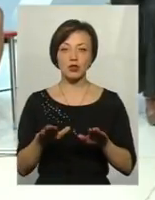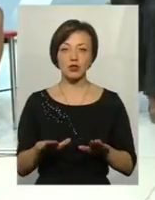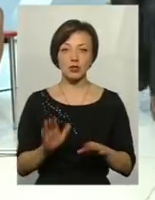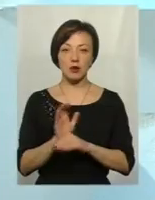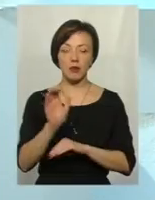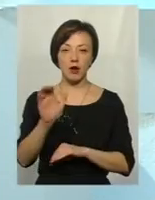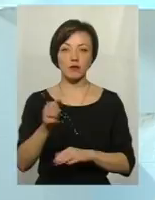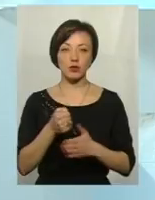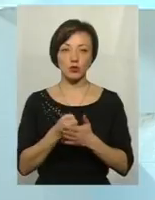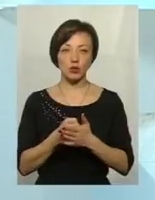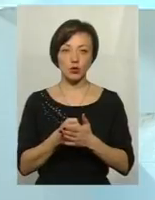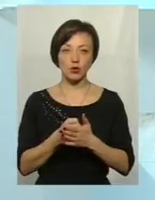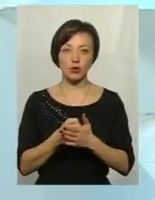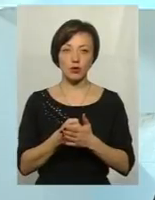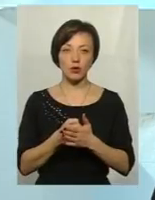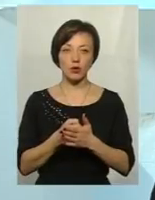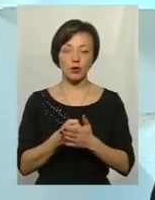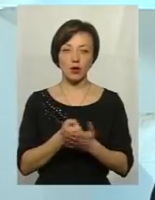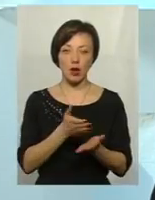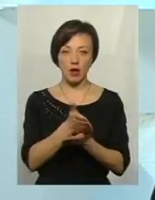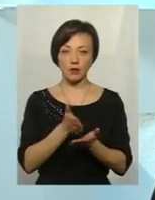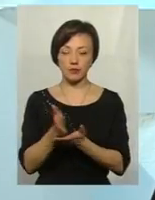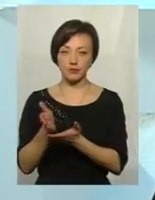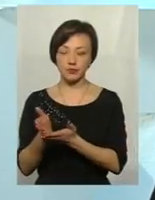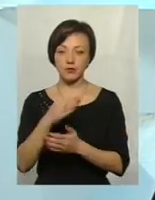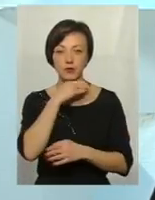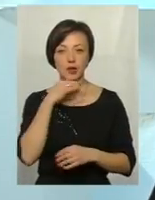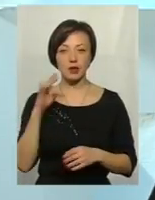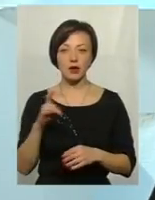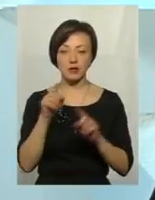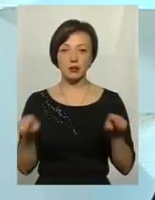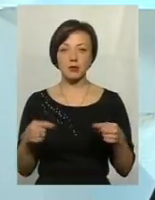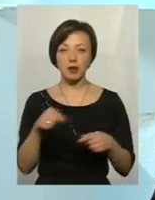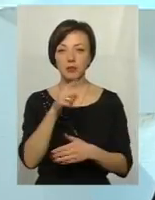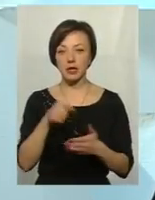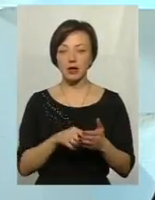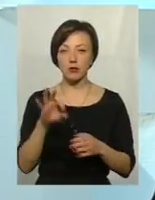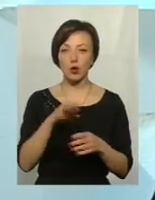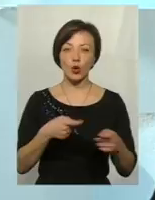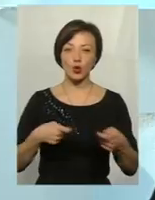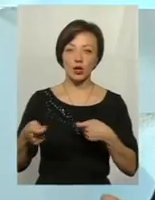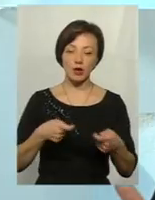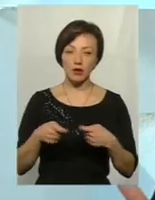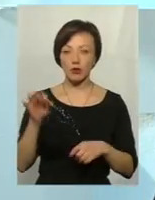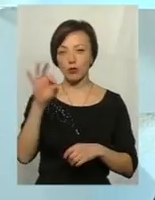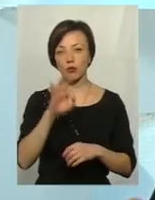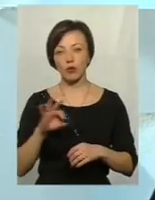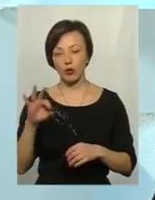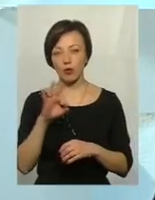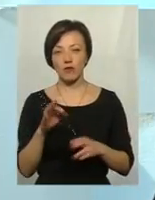направити до адресатів. Неодноразово піднімали питання і про торгівлю, і про